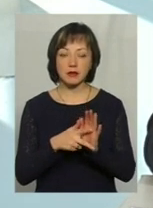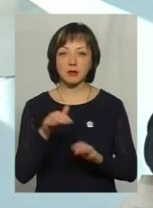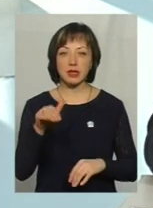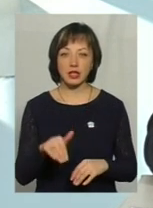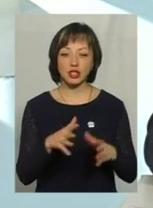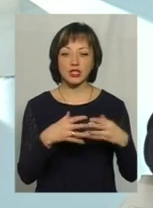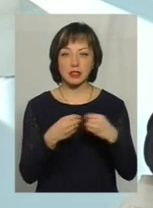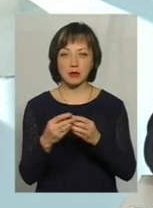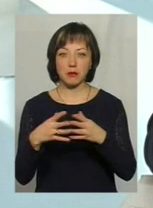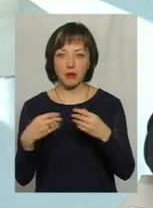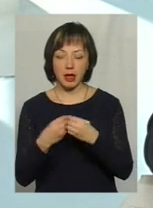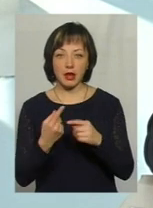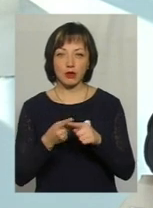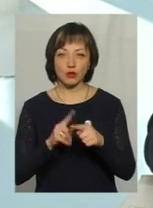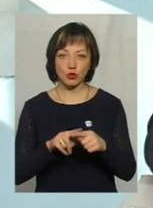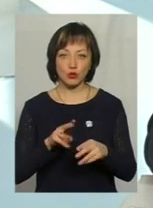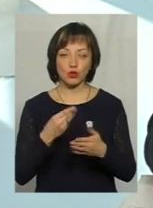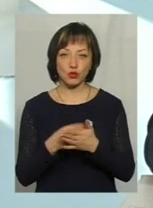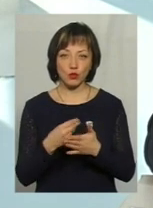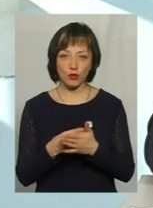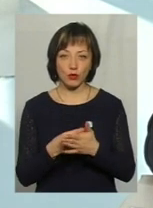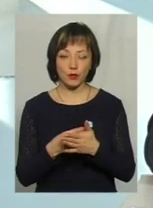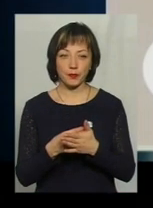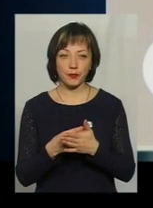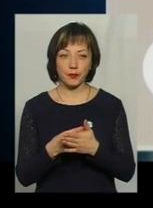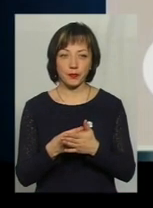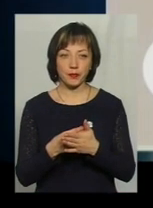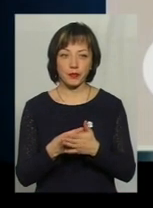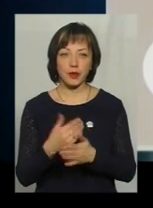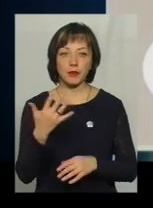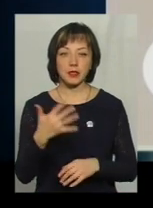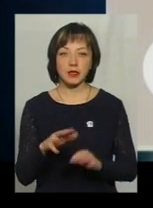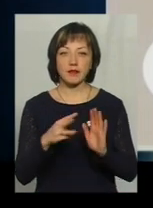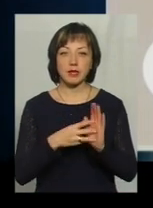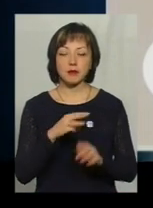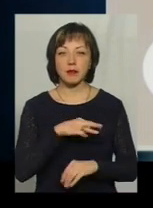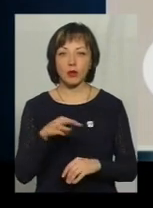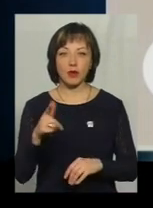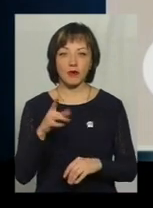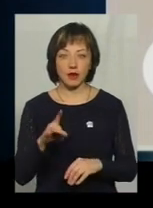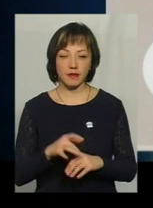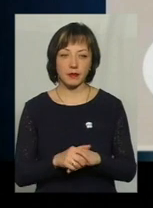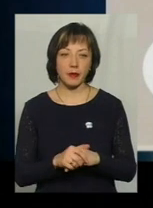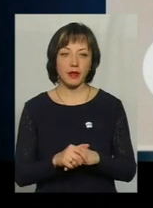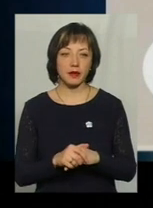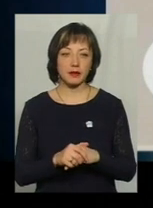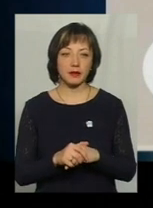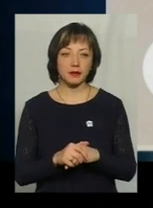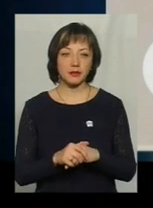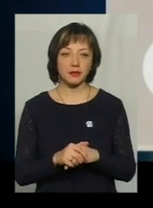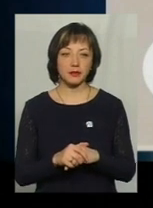сімей таку суму на суму 58 мільйонів гривень. Тобто, якщо